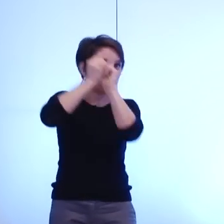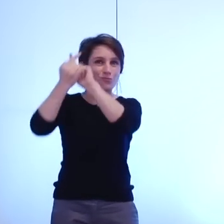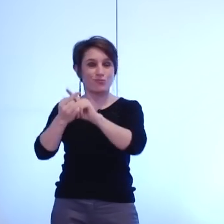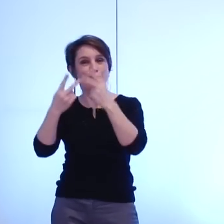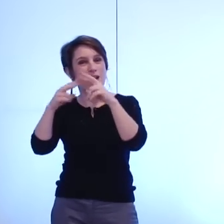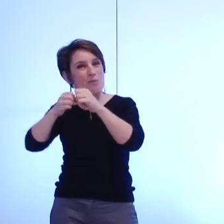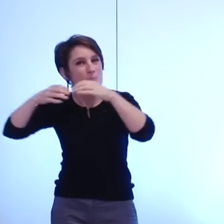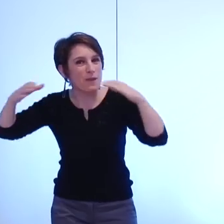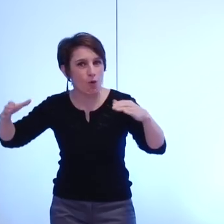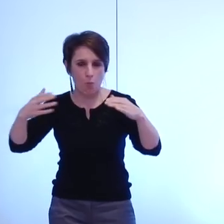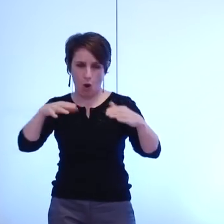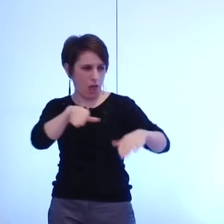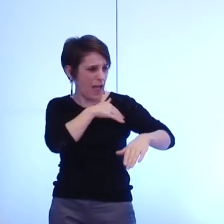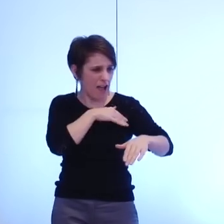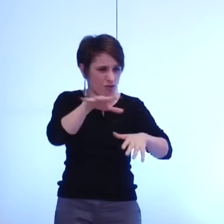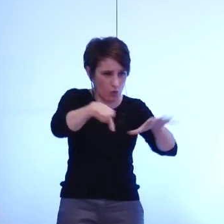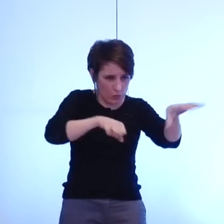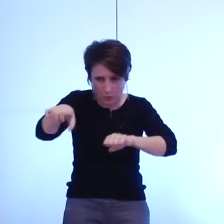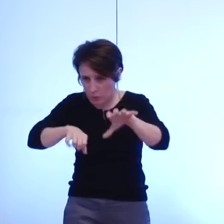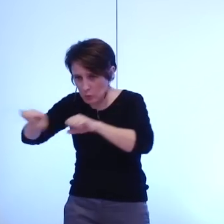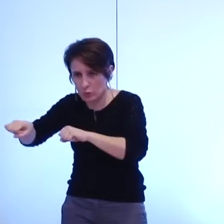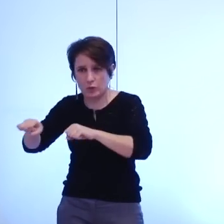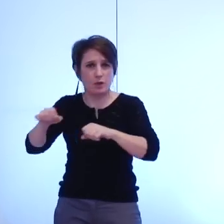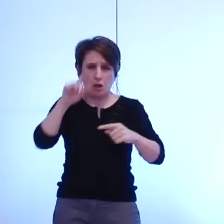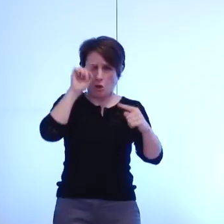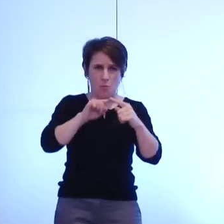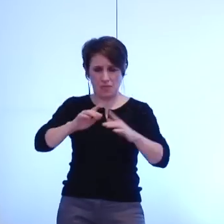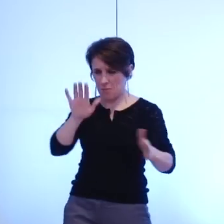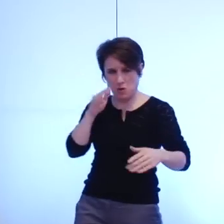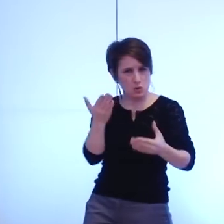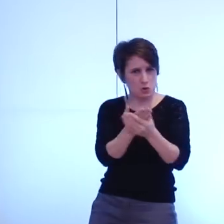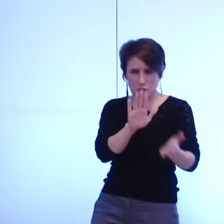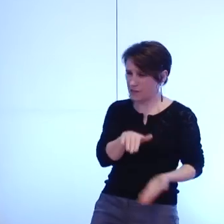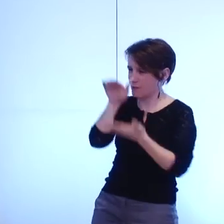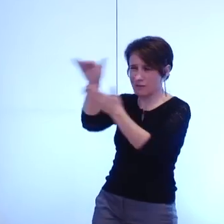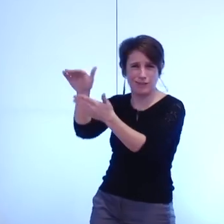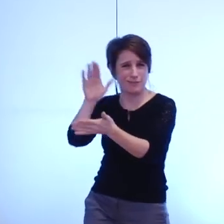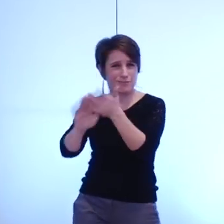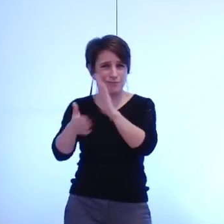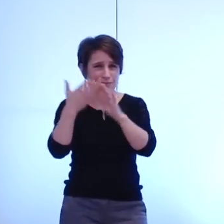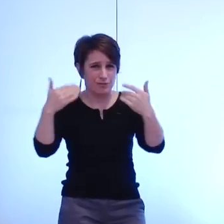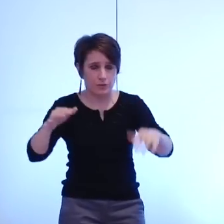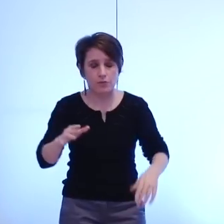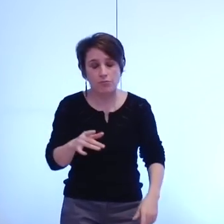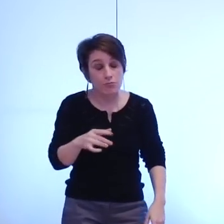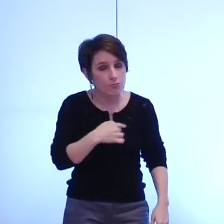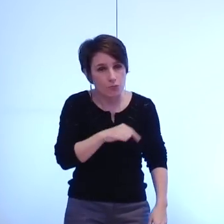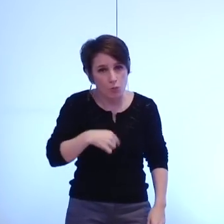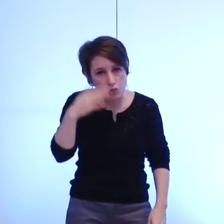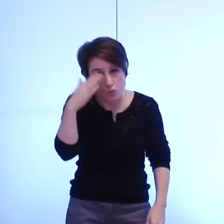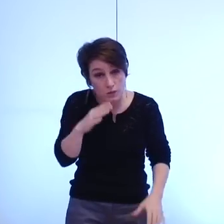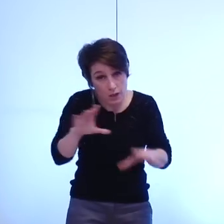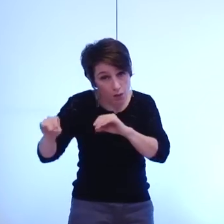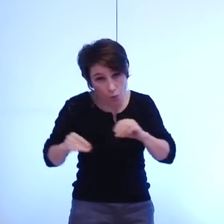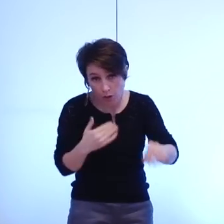'un certain nombre d'agents de toute une série de questions tout à fait calées sur lesquelles nous n'aurions que des certitudes évidemment ça n'existe pas